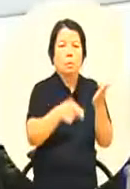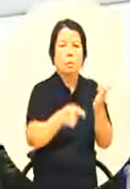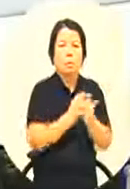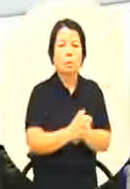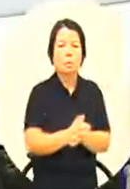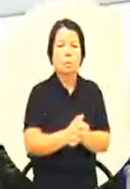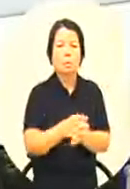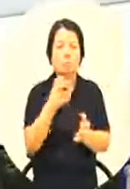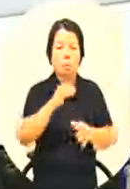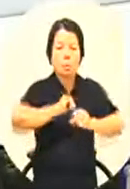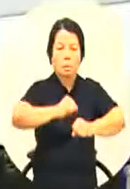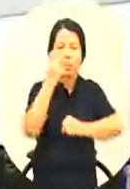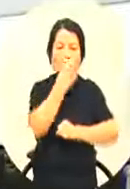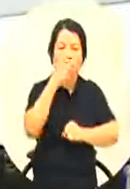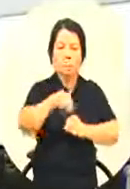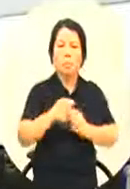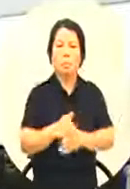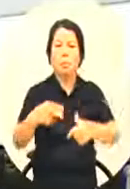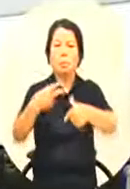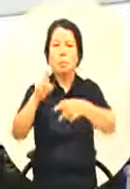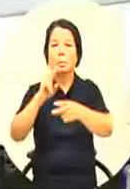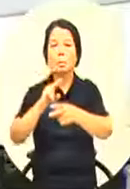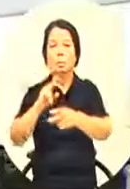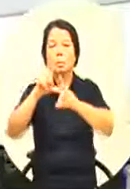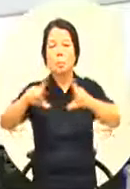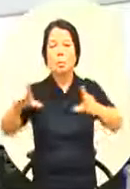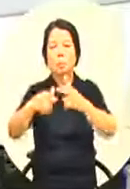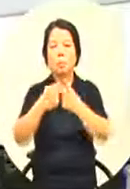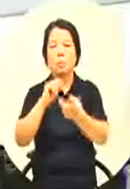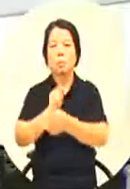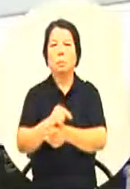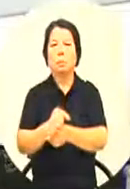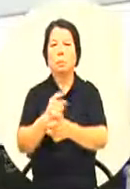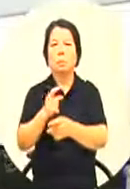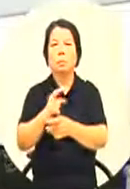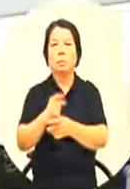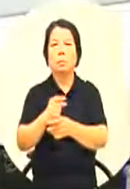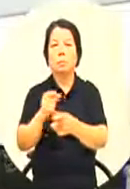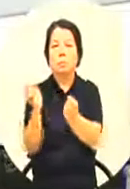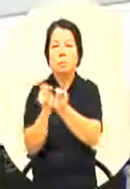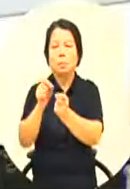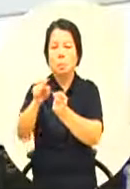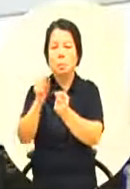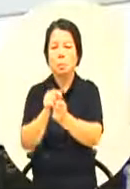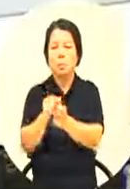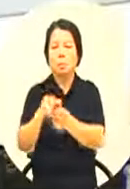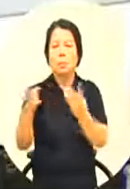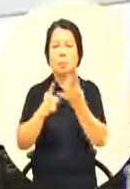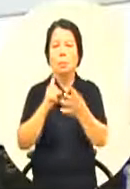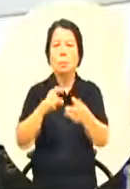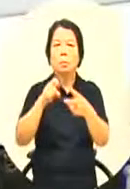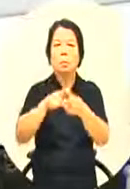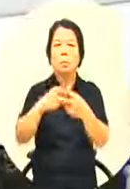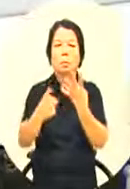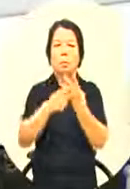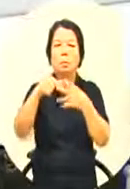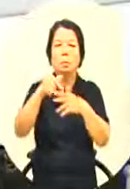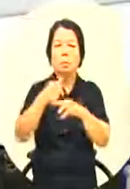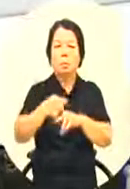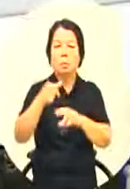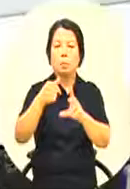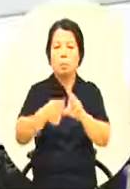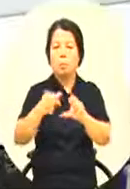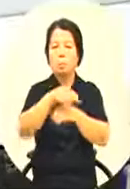进行那我们人大还有我们的林园工业区这些小朋友的健康我们交易局做如何规划